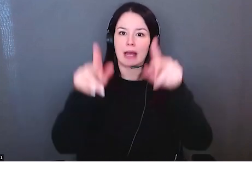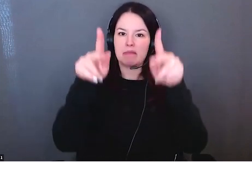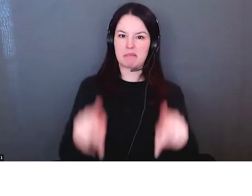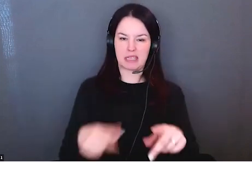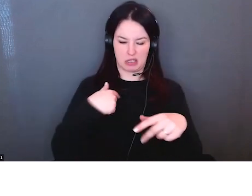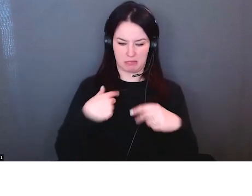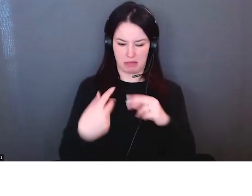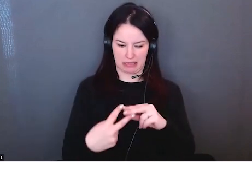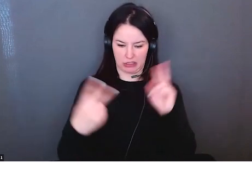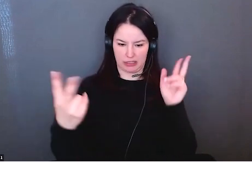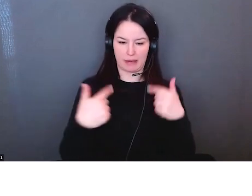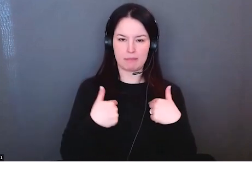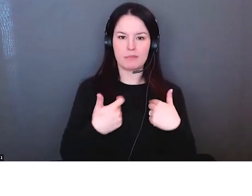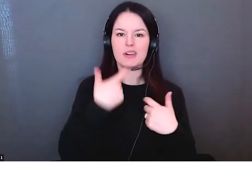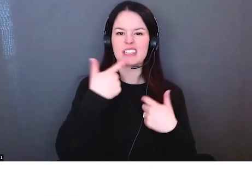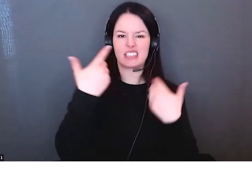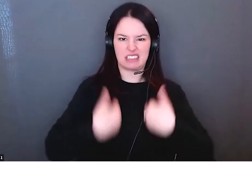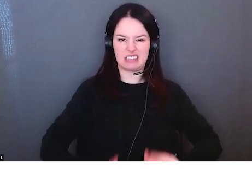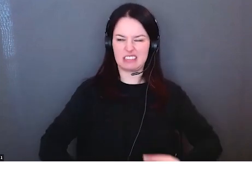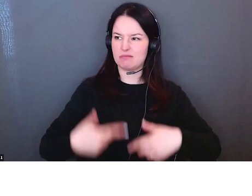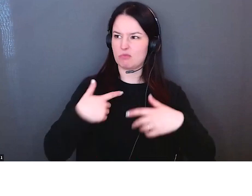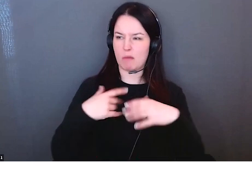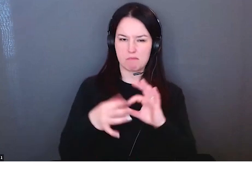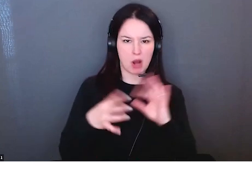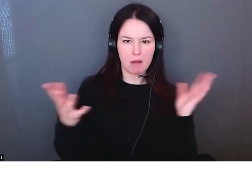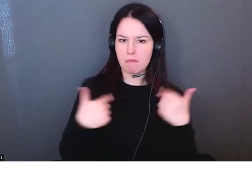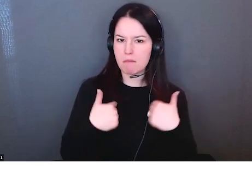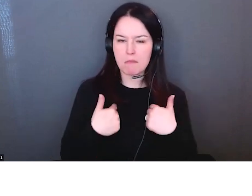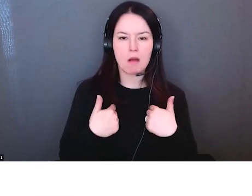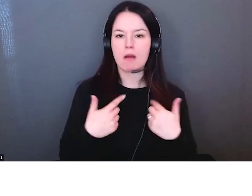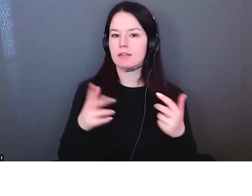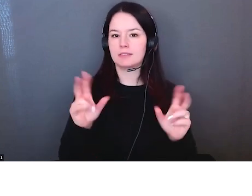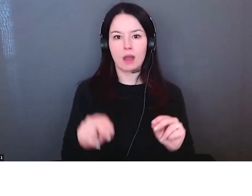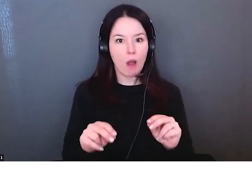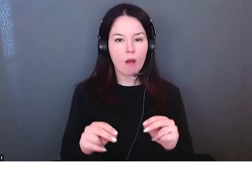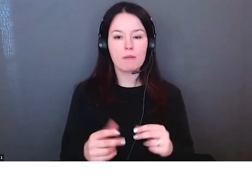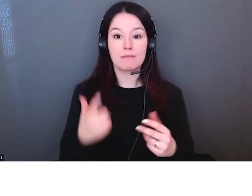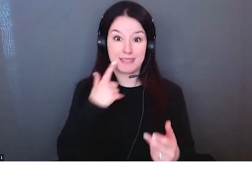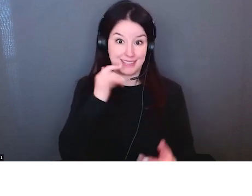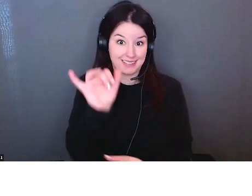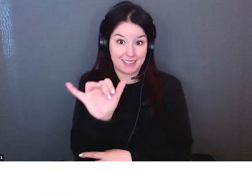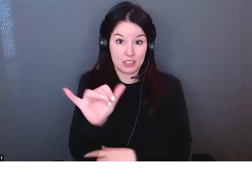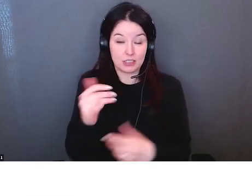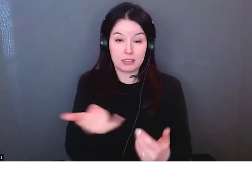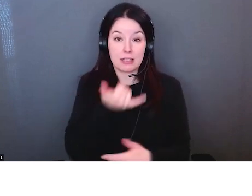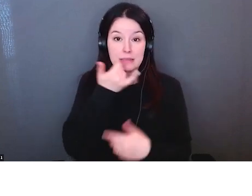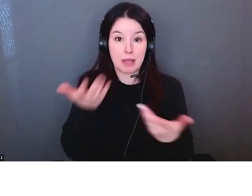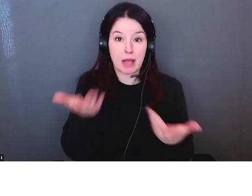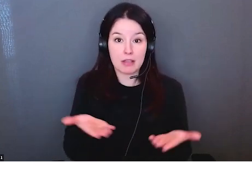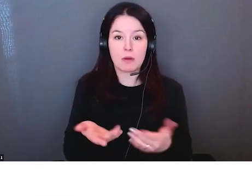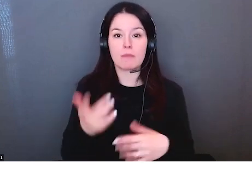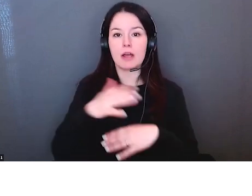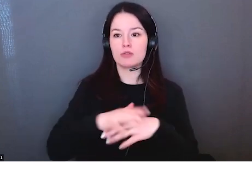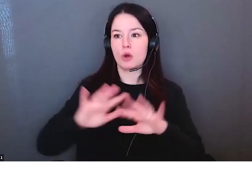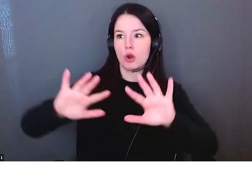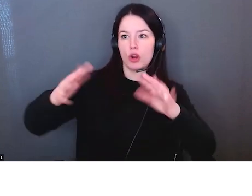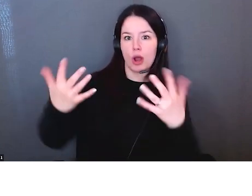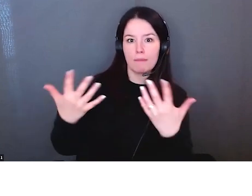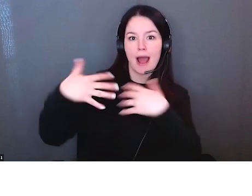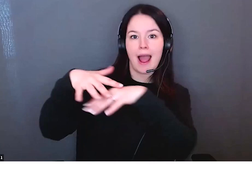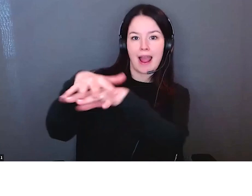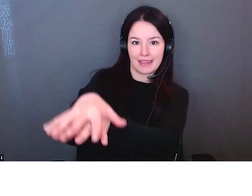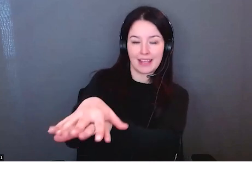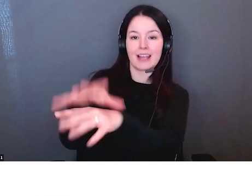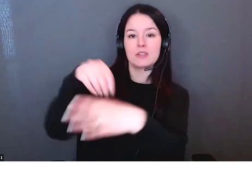que le système a créé il y a une certaine forme d'intégration qui a été créée par ce